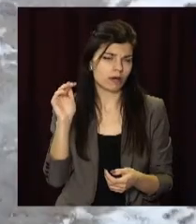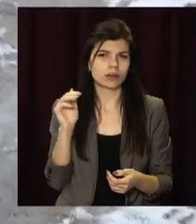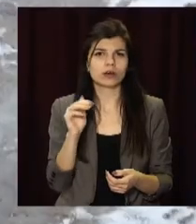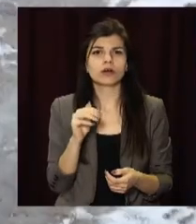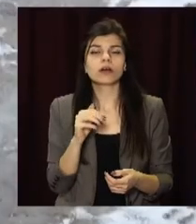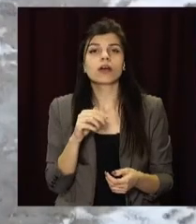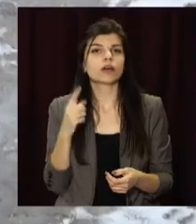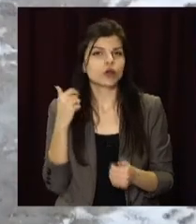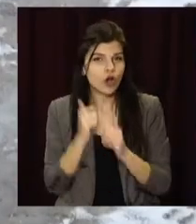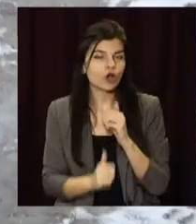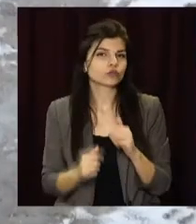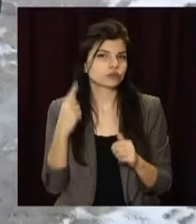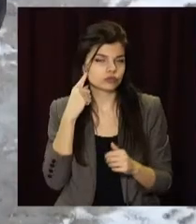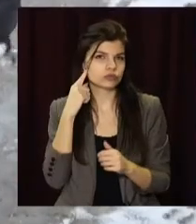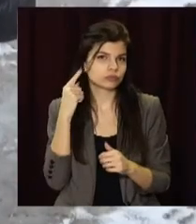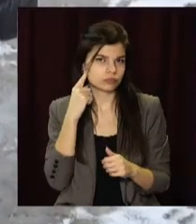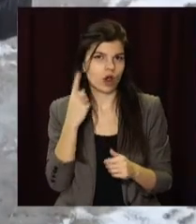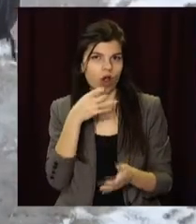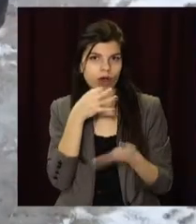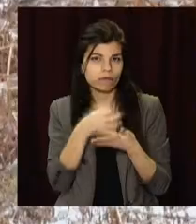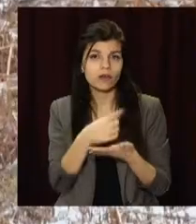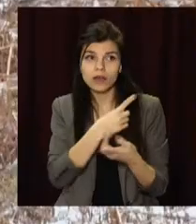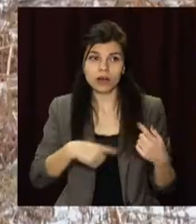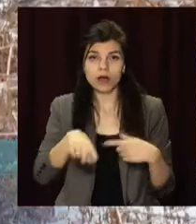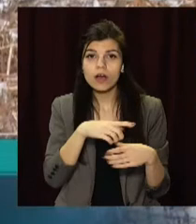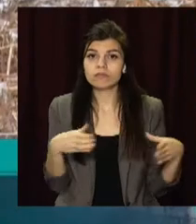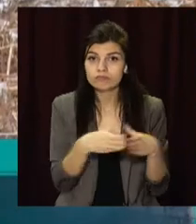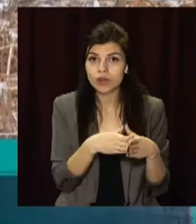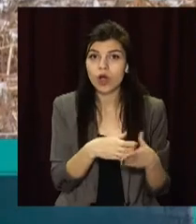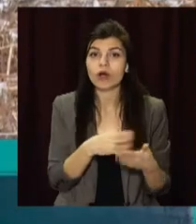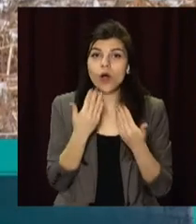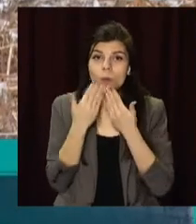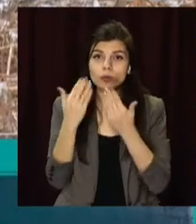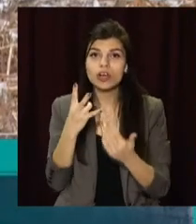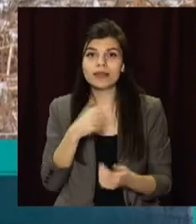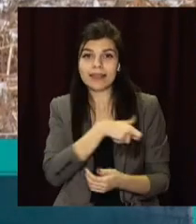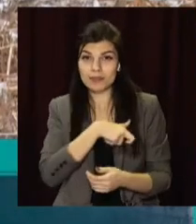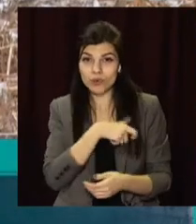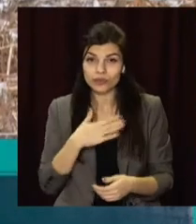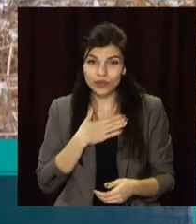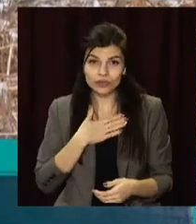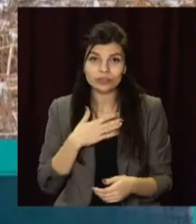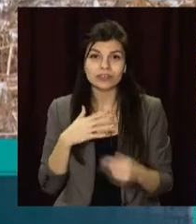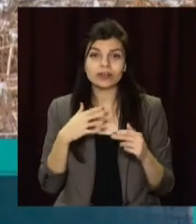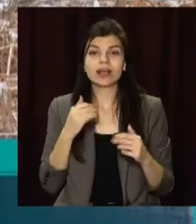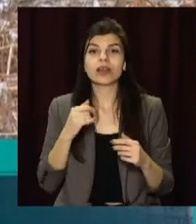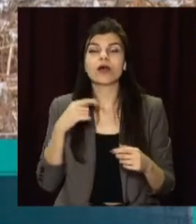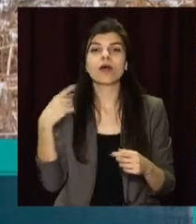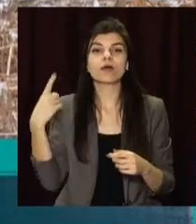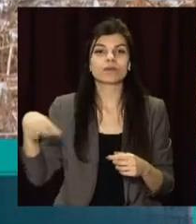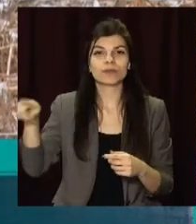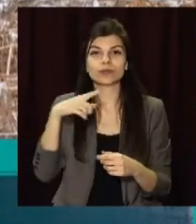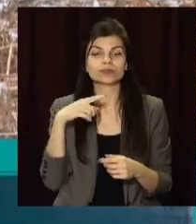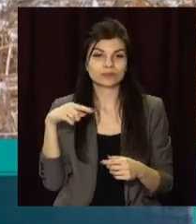Але, каже Юлія, щороку чують одну відповідь. Ми писали колективне вирішення і на депутата нашого, і в